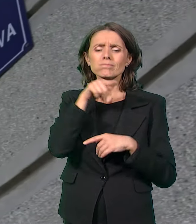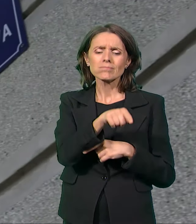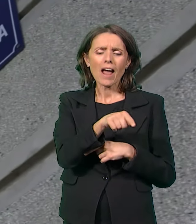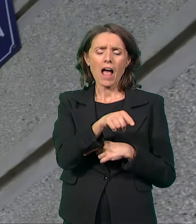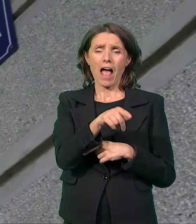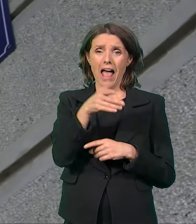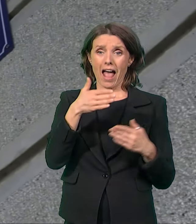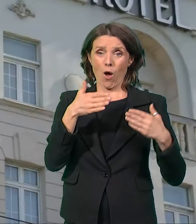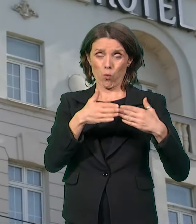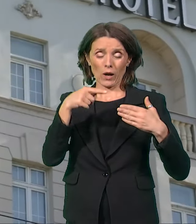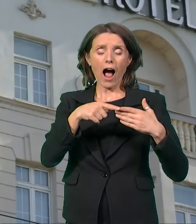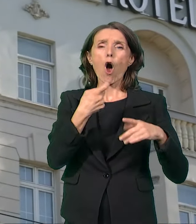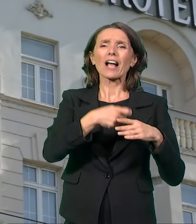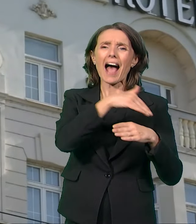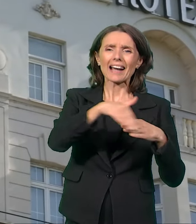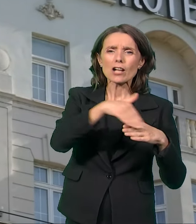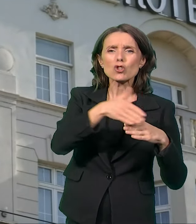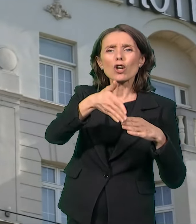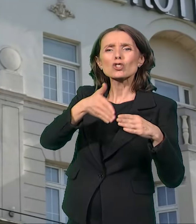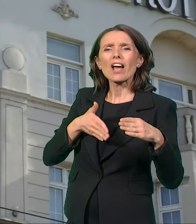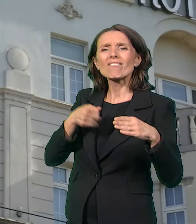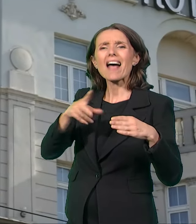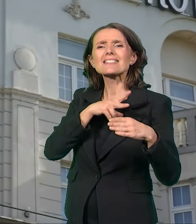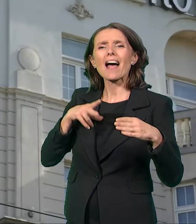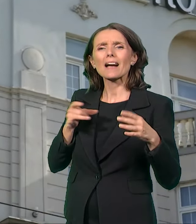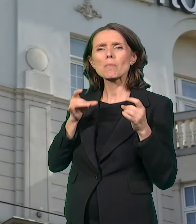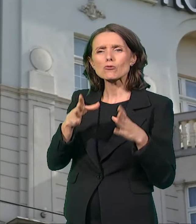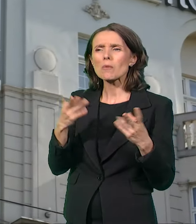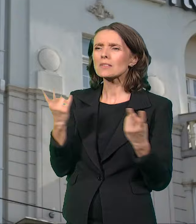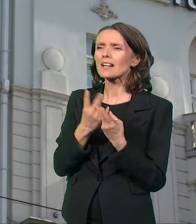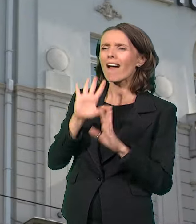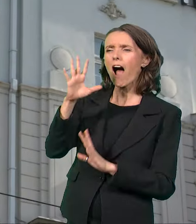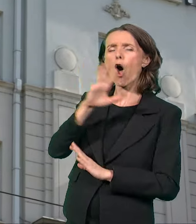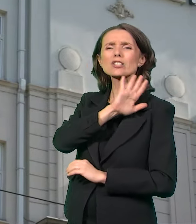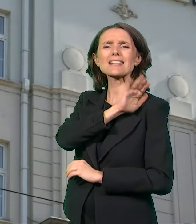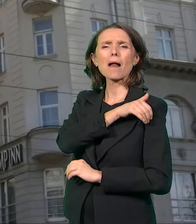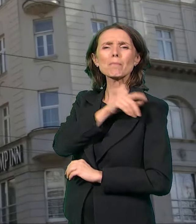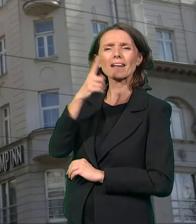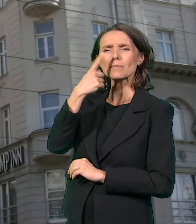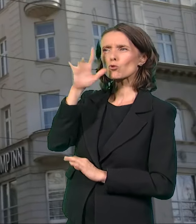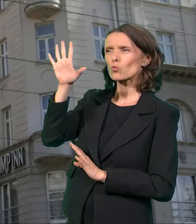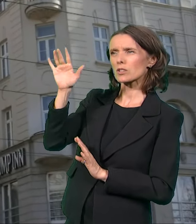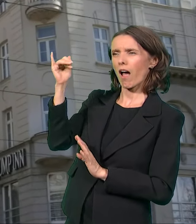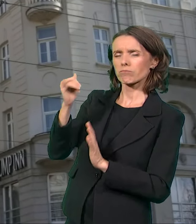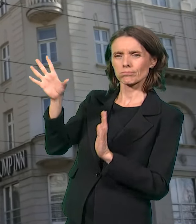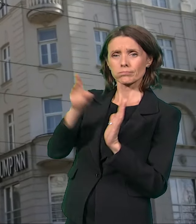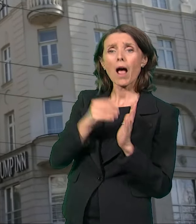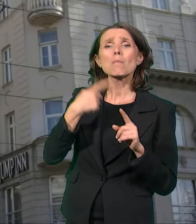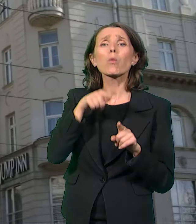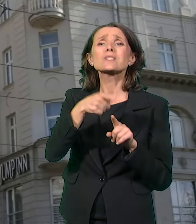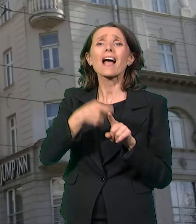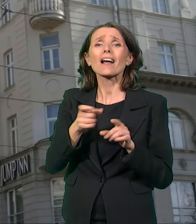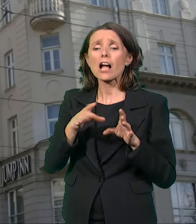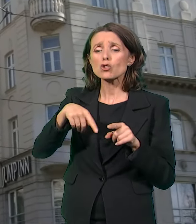ulice, u konvencionalnom maniru Sankt Peterburške moderne. Imaju nekoliko svojih imanja u Karadžorđevoj i